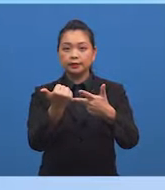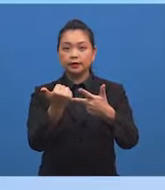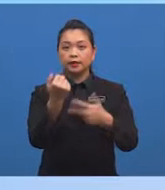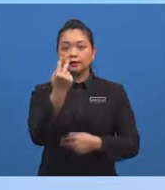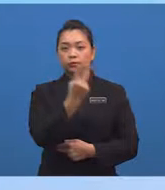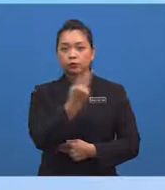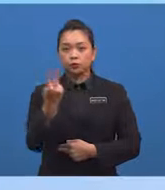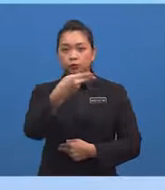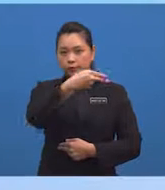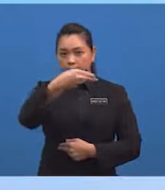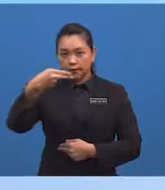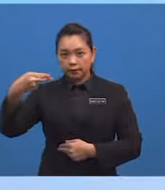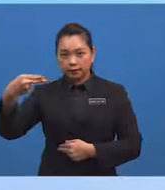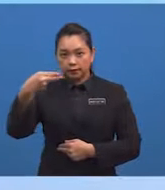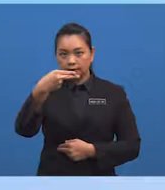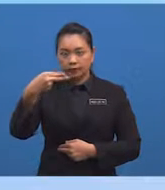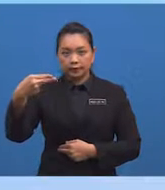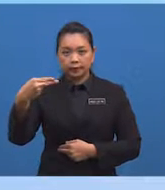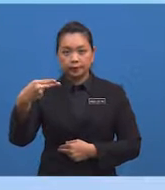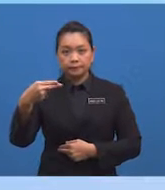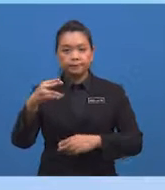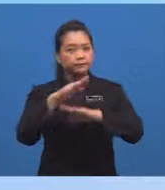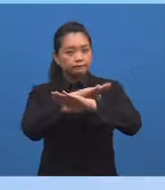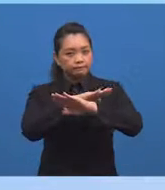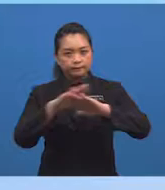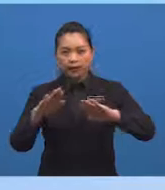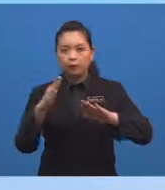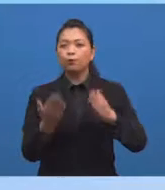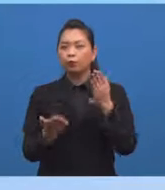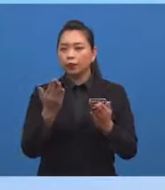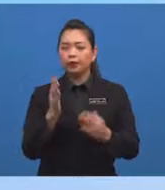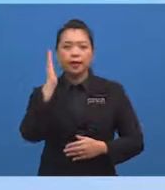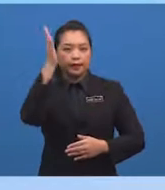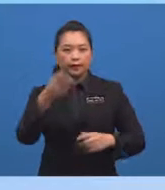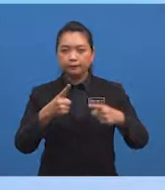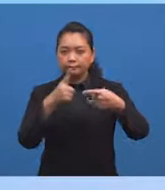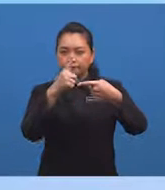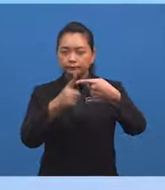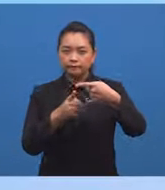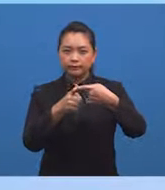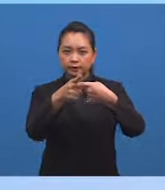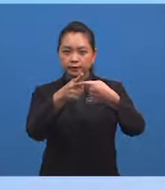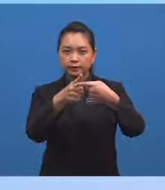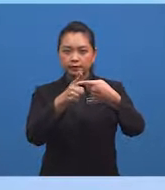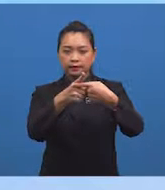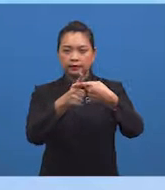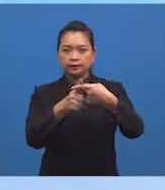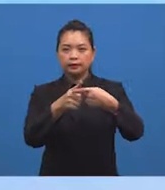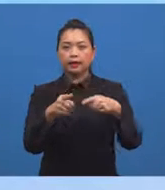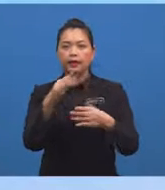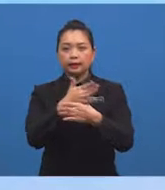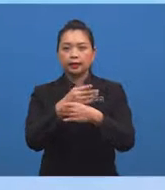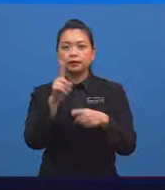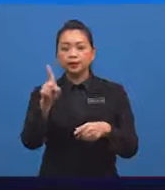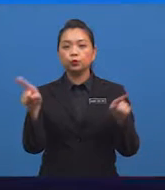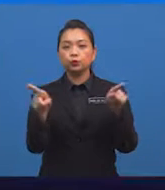kedua-dua garis selari ini tidak mungkin akan bersilang antara satu sama